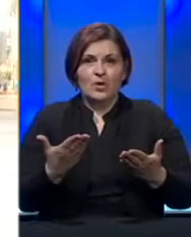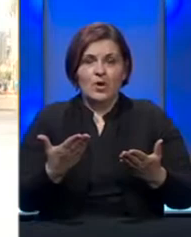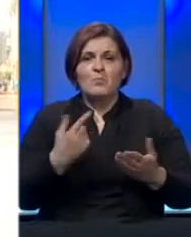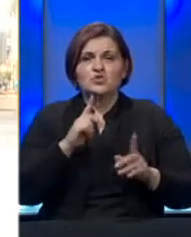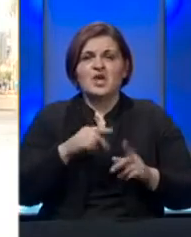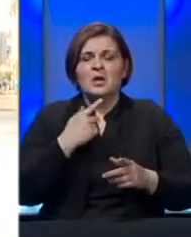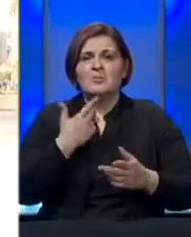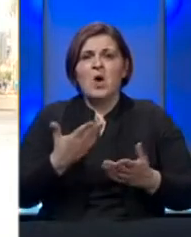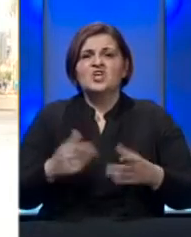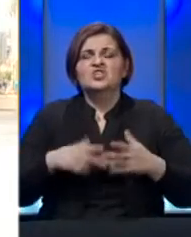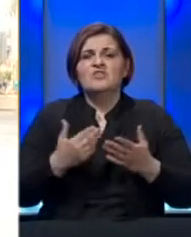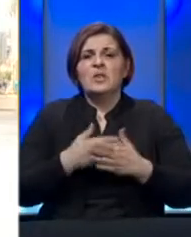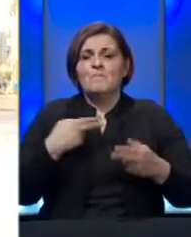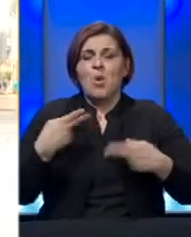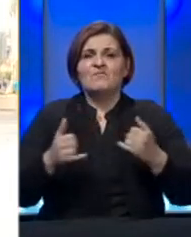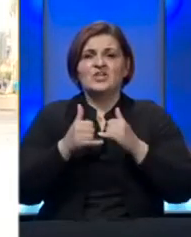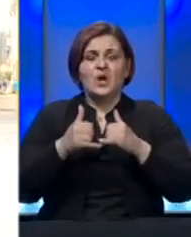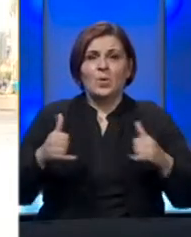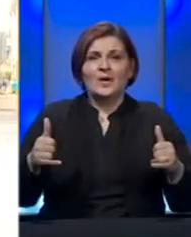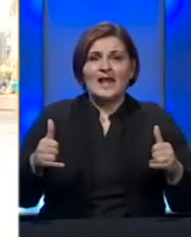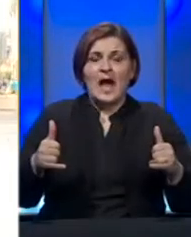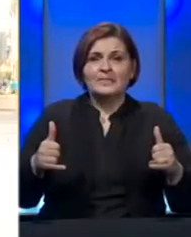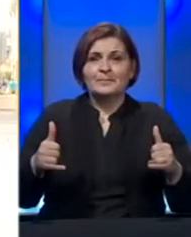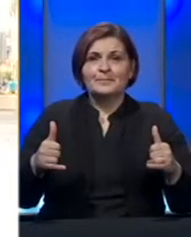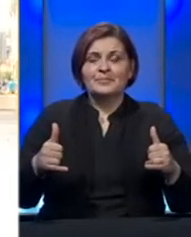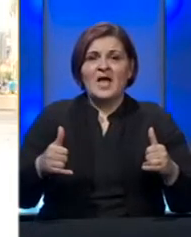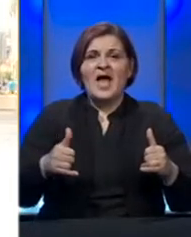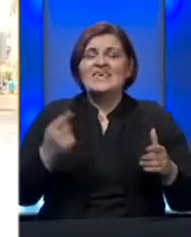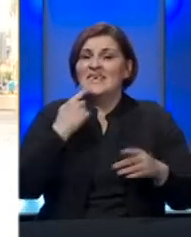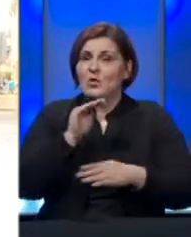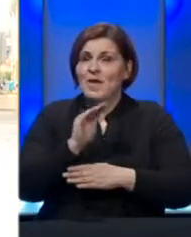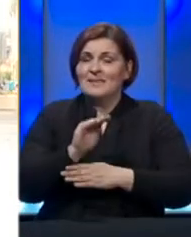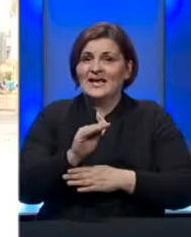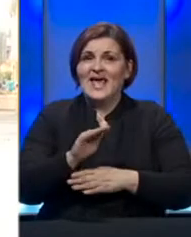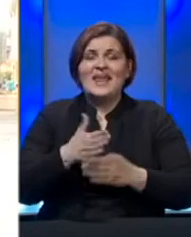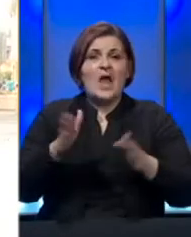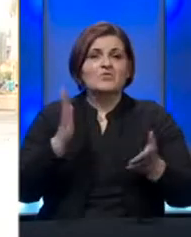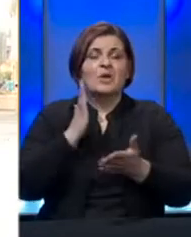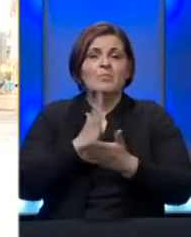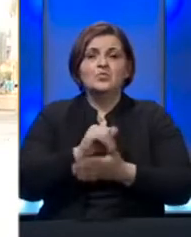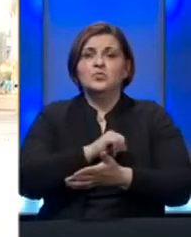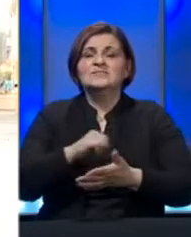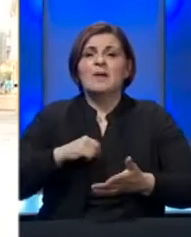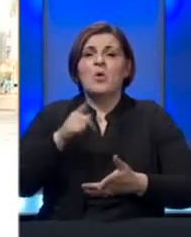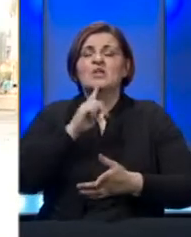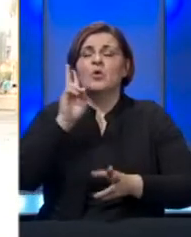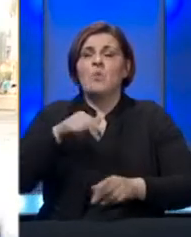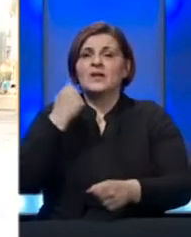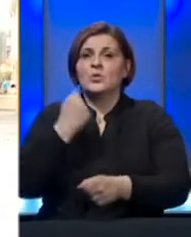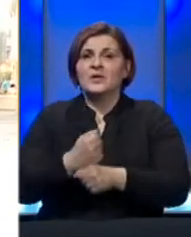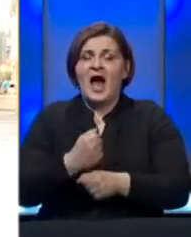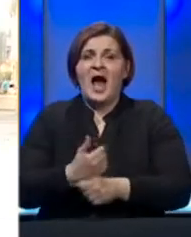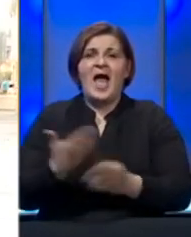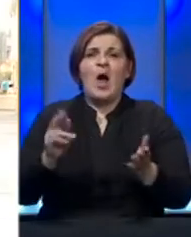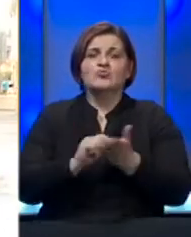slobeno reći, život ponovo vraća u grad. Tu, iako je preporuka da na otvoreno borave samo ljudi koji moraju da rade, kao